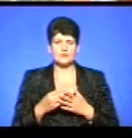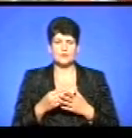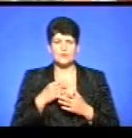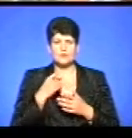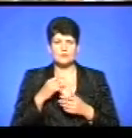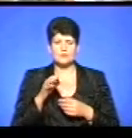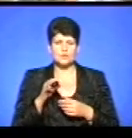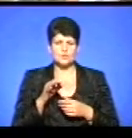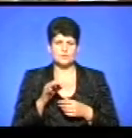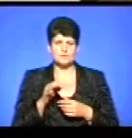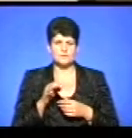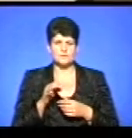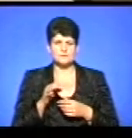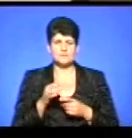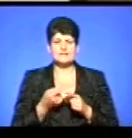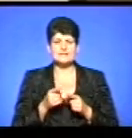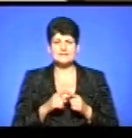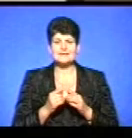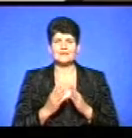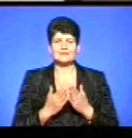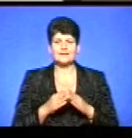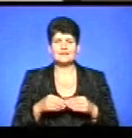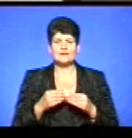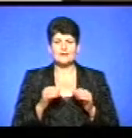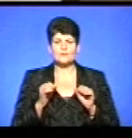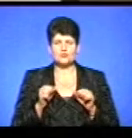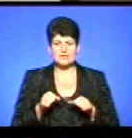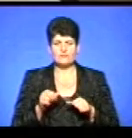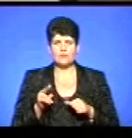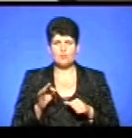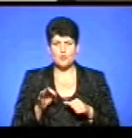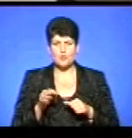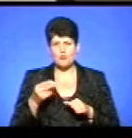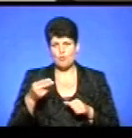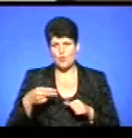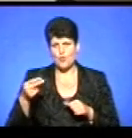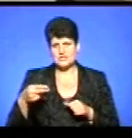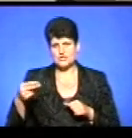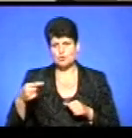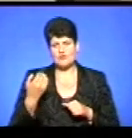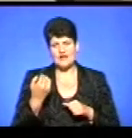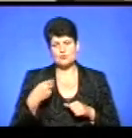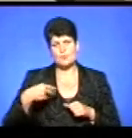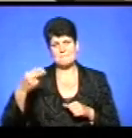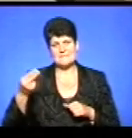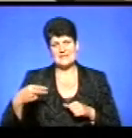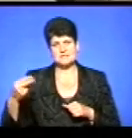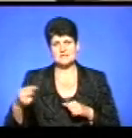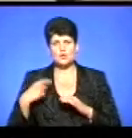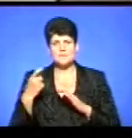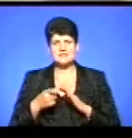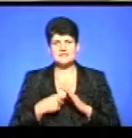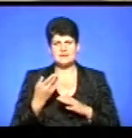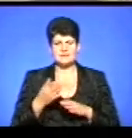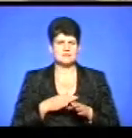воювала». Ця книга дає можливість по почерку і по вашому підпису пізнати вас